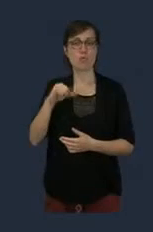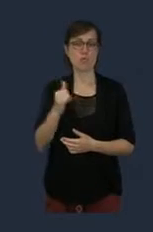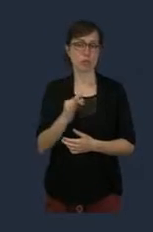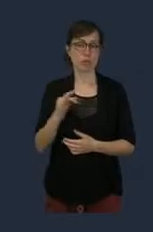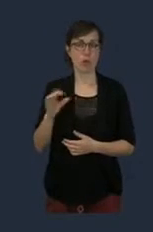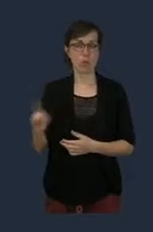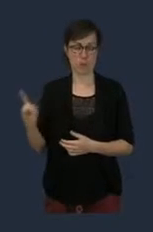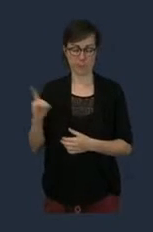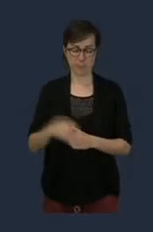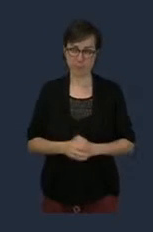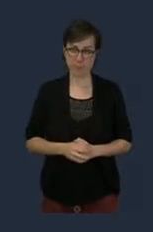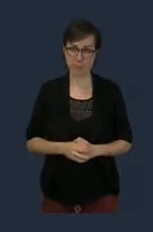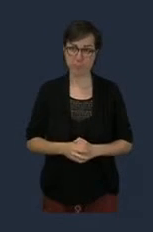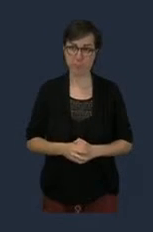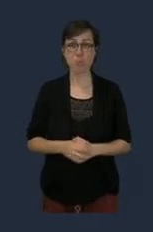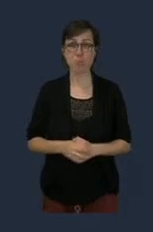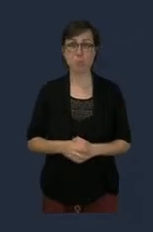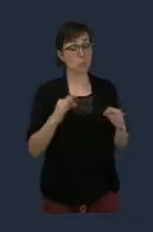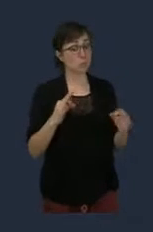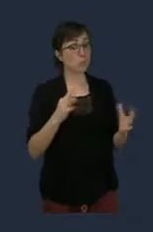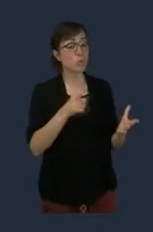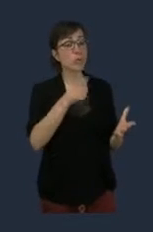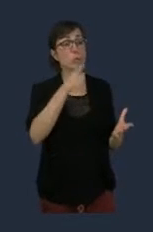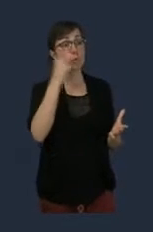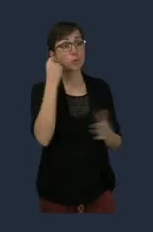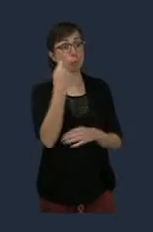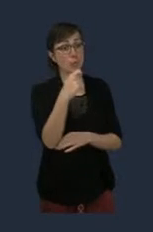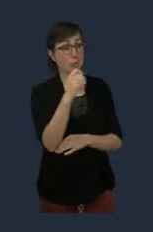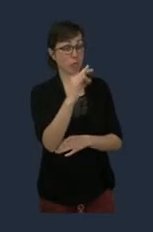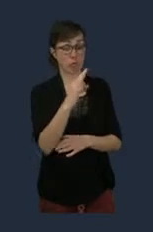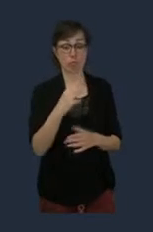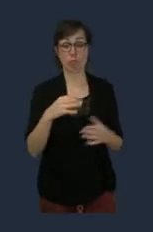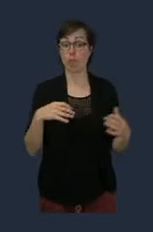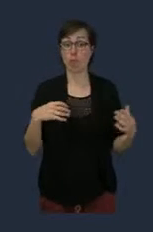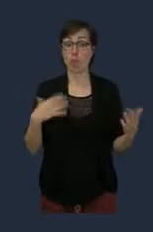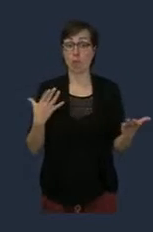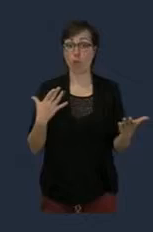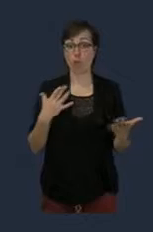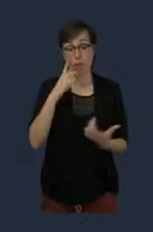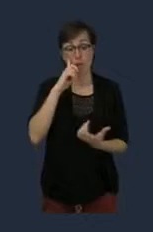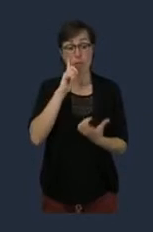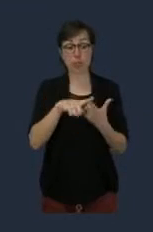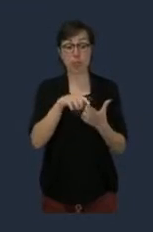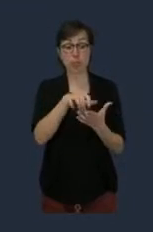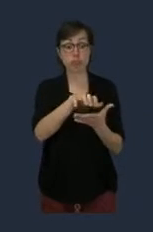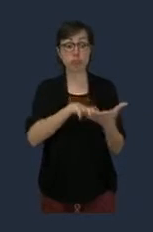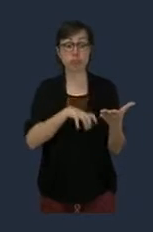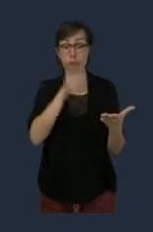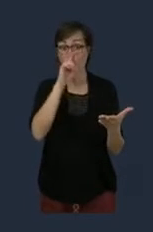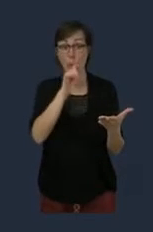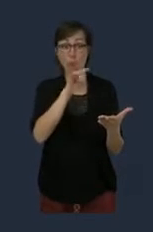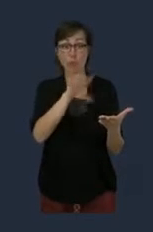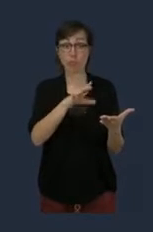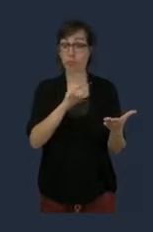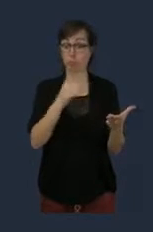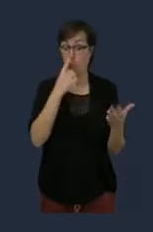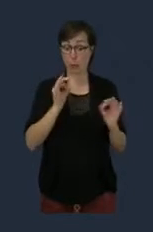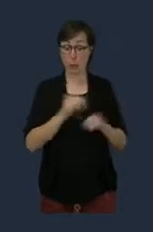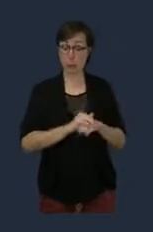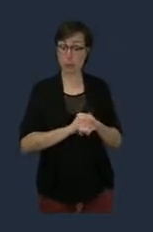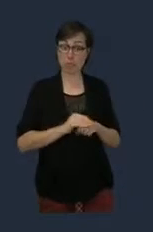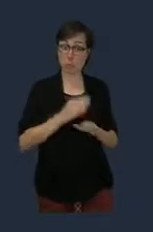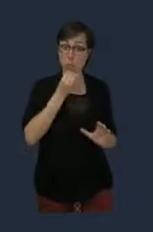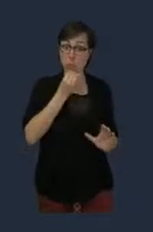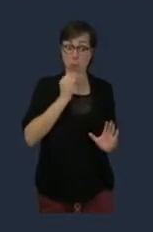Oui, M. le Président, nous n'avons pas de raison particulière d'être opposés à ce dossier, mais néanmoins,